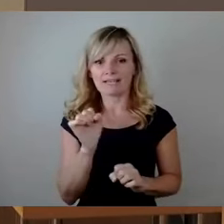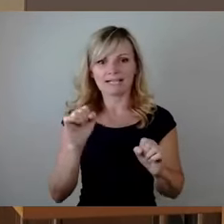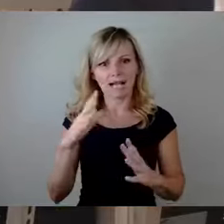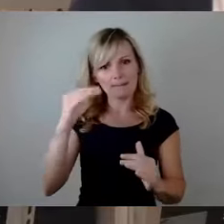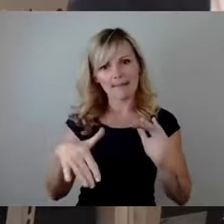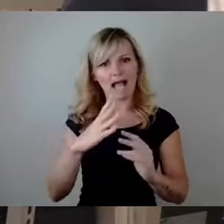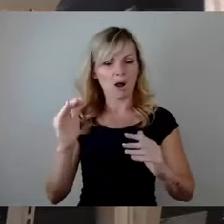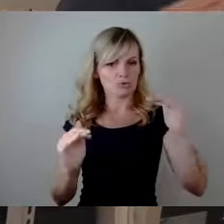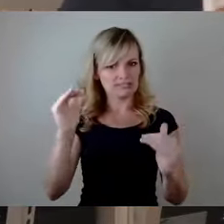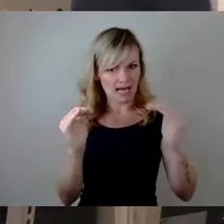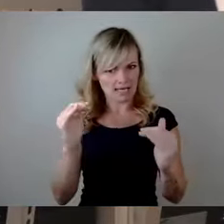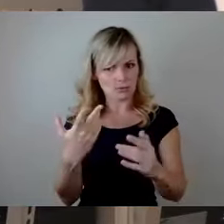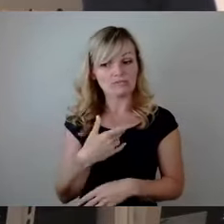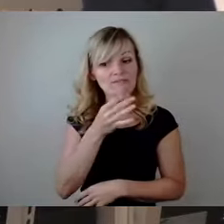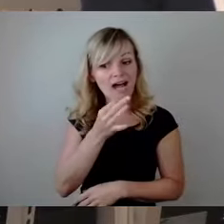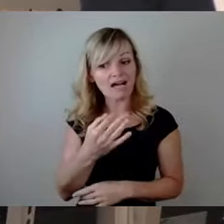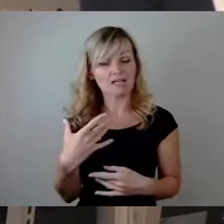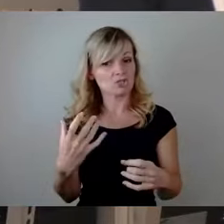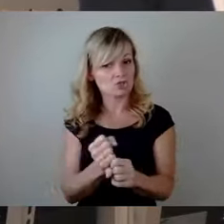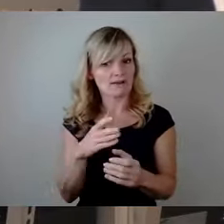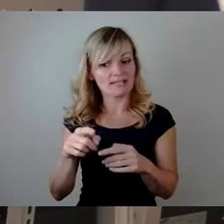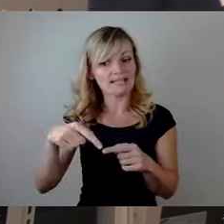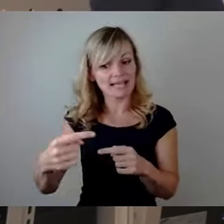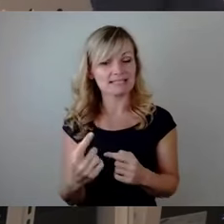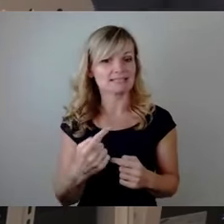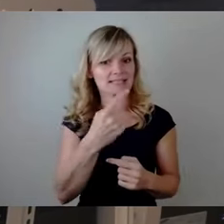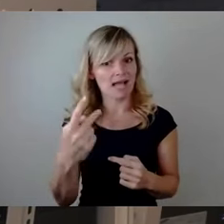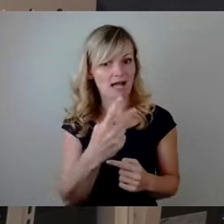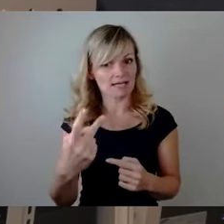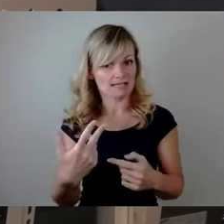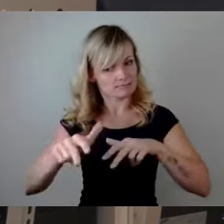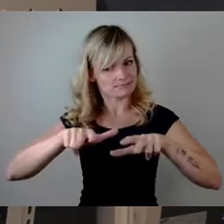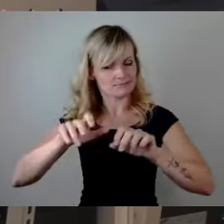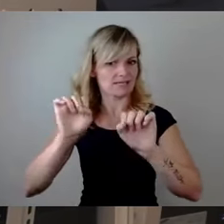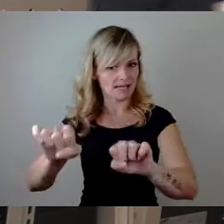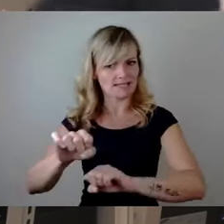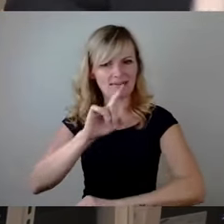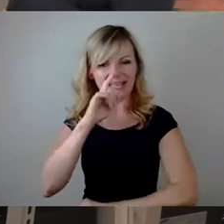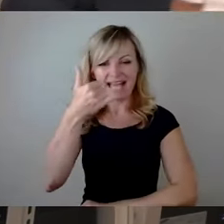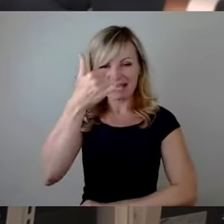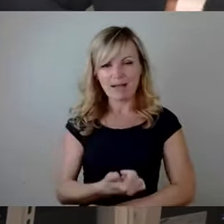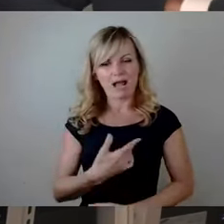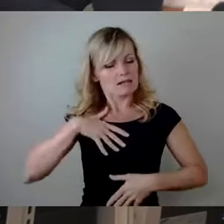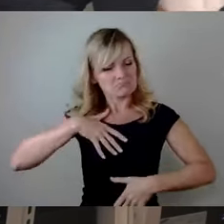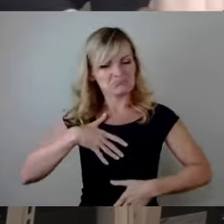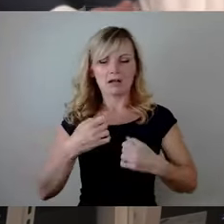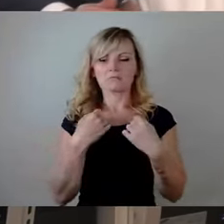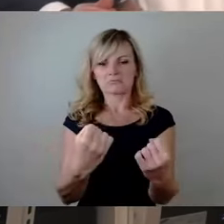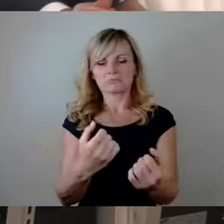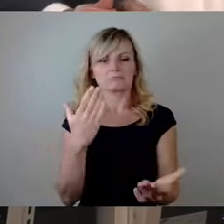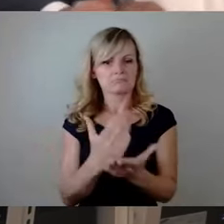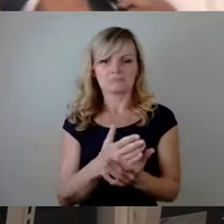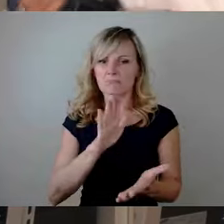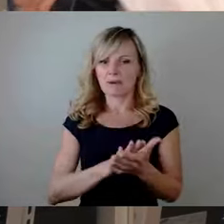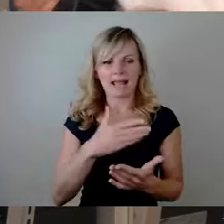gestalten. Und die Frage ist eben, kriegen wir das in den nächsten Jahren hin? Weil wenn die Leute sich einmal eingerichtet haben, wie sie da hoch in den Mordraum fahren, dann